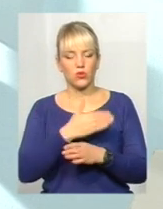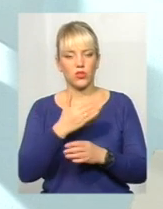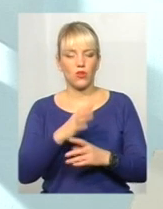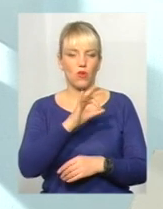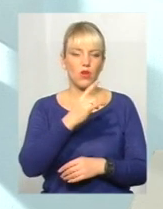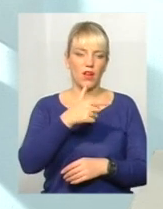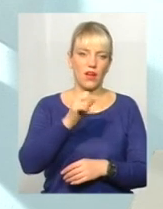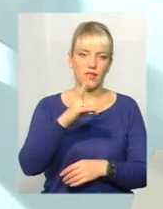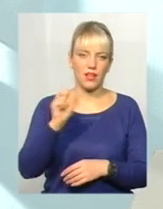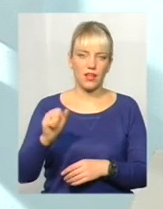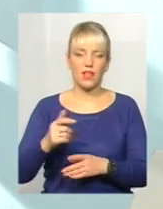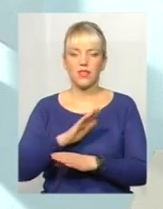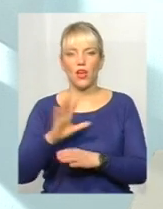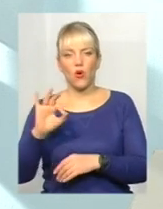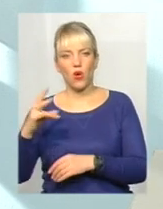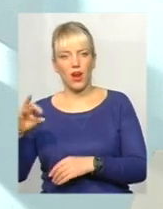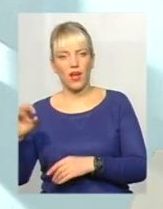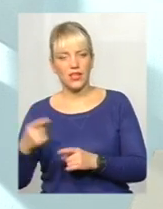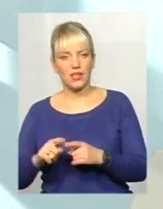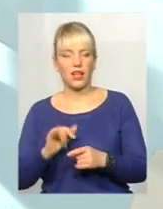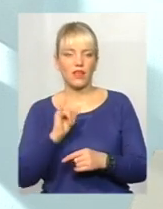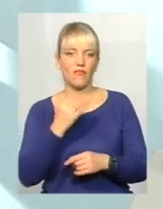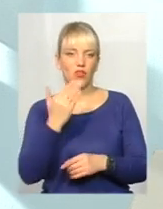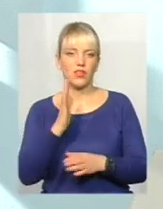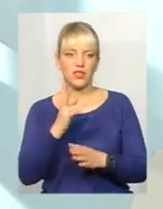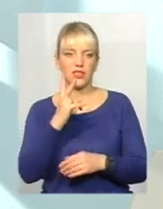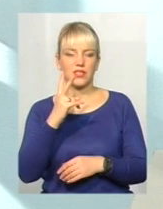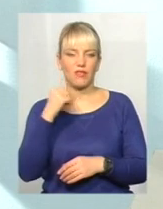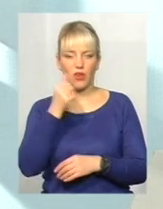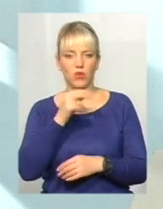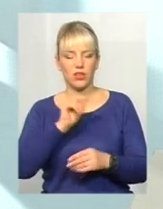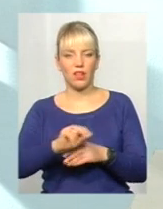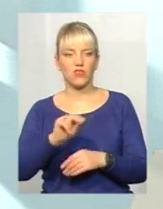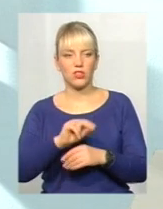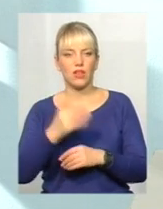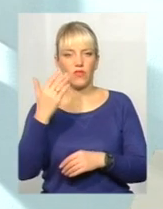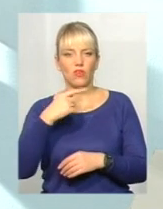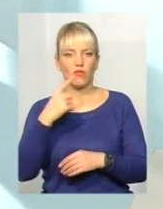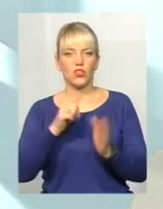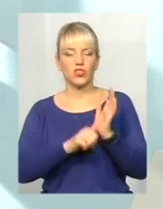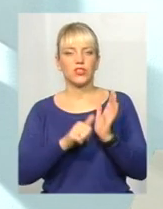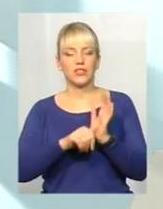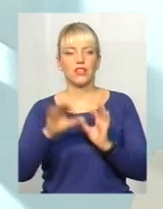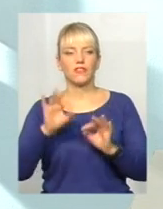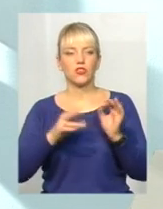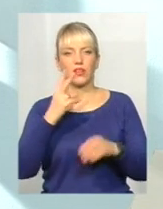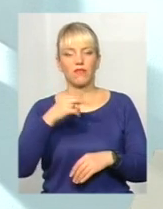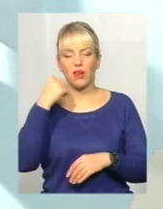неорганічні. Два типу відходів, два типу контейнерів стоять. Вони тільки за два роки навчили... Вони говорять, що 60% за два